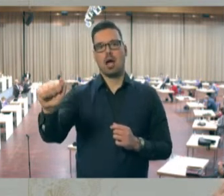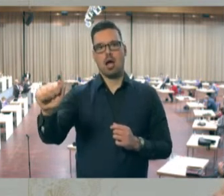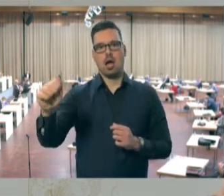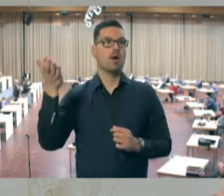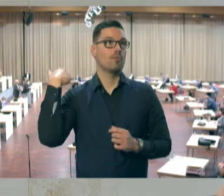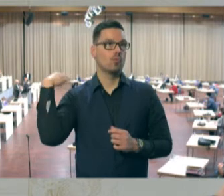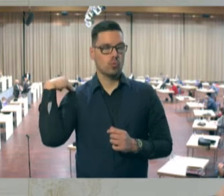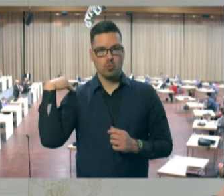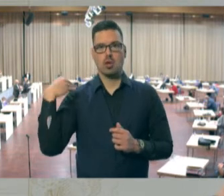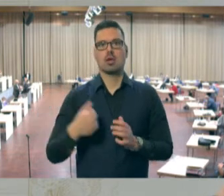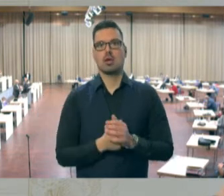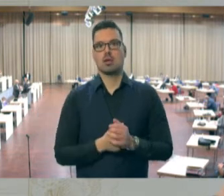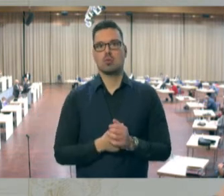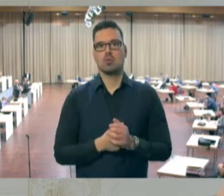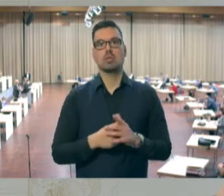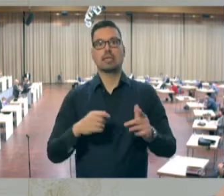habe heute Morgen schon zitiert,